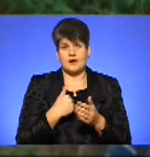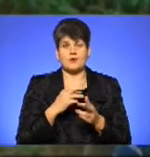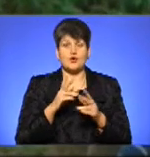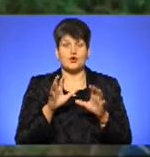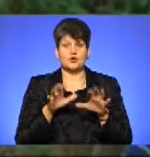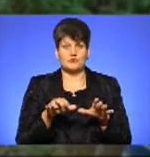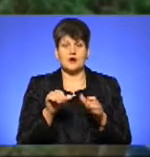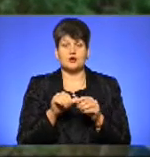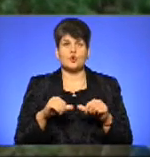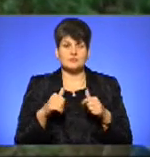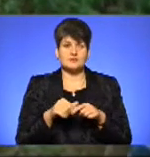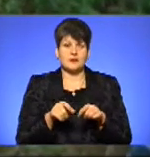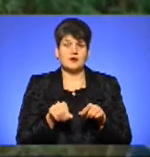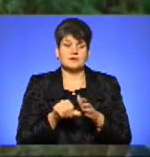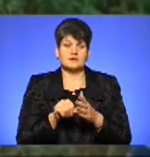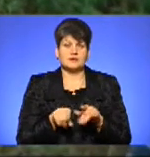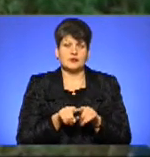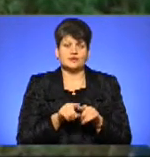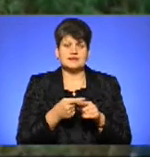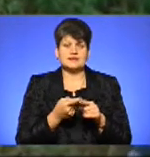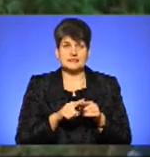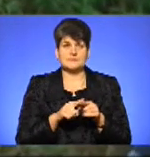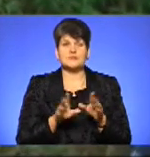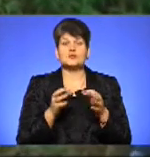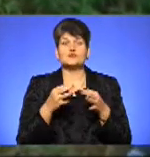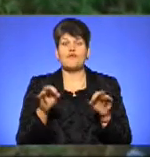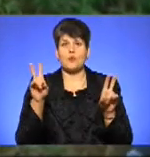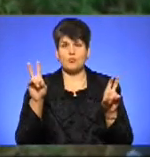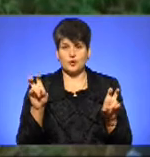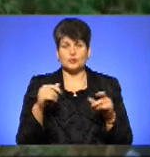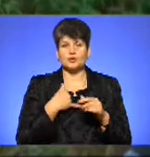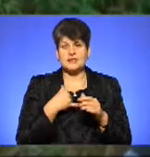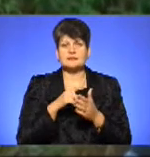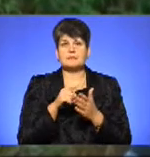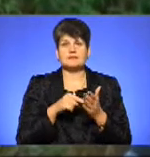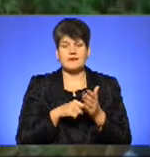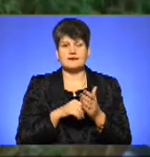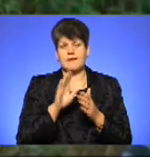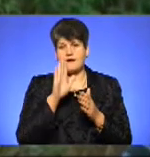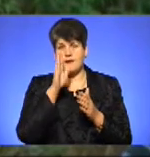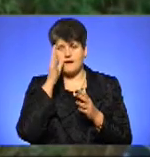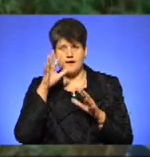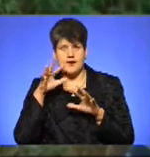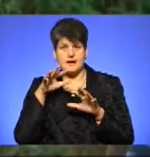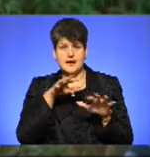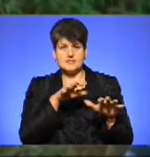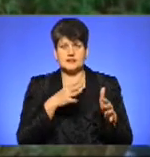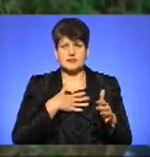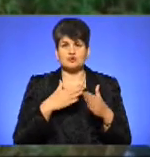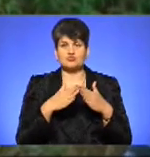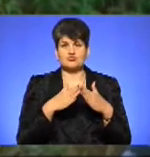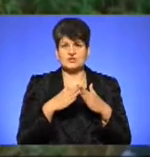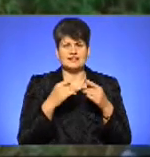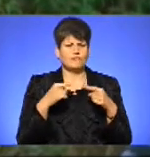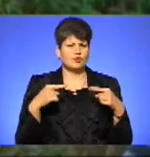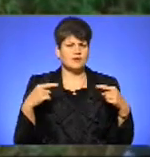представник теж, такої саме стіли, це все українське об'єднання «Свобода». Тому для нас питання агресії нашого сусіда в любій формі для